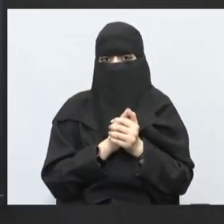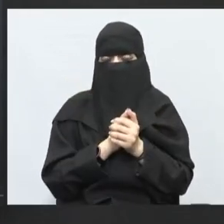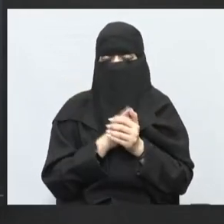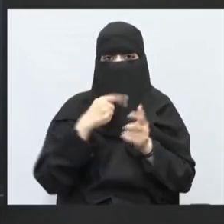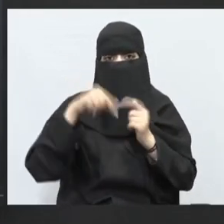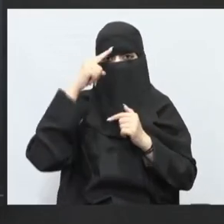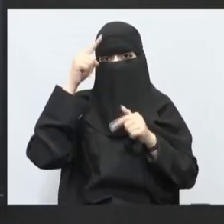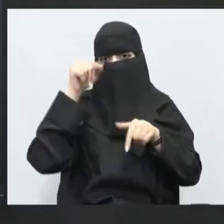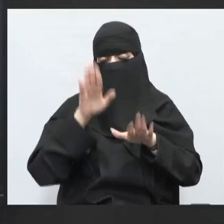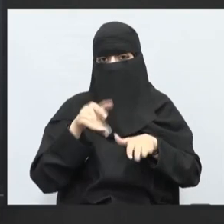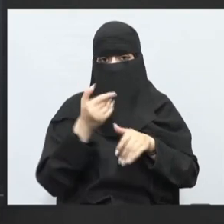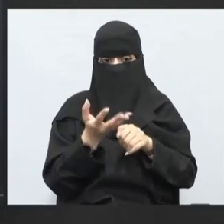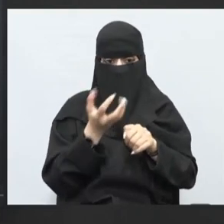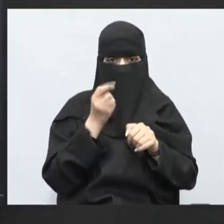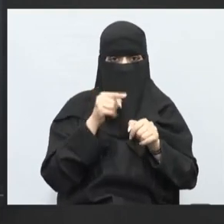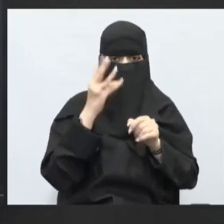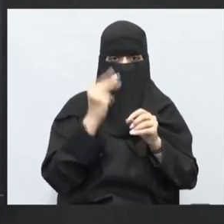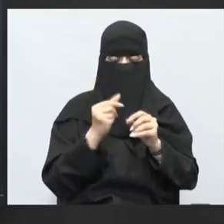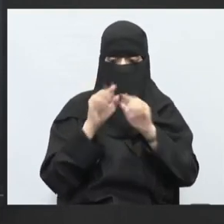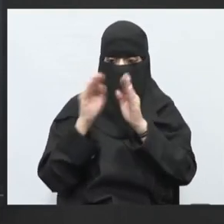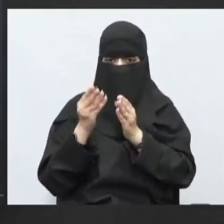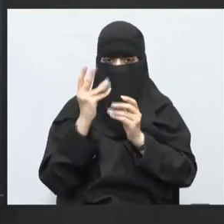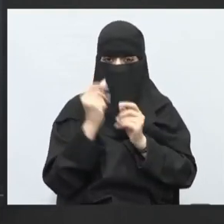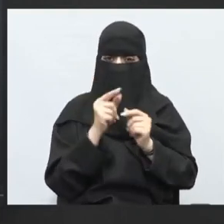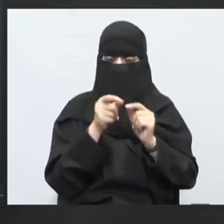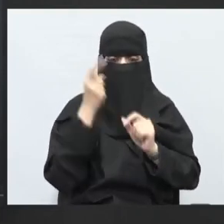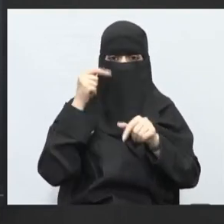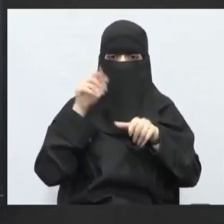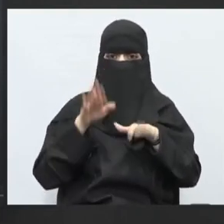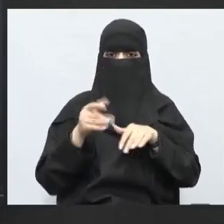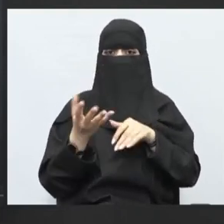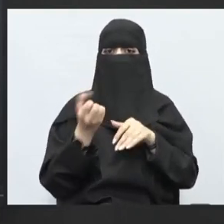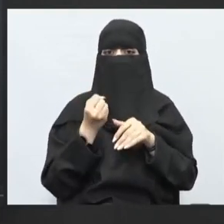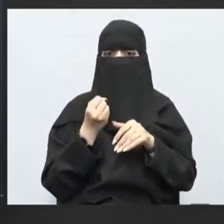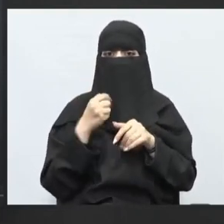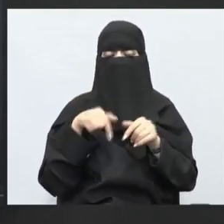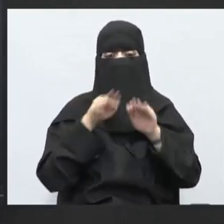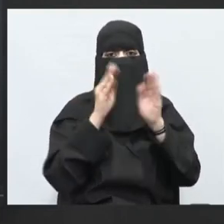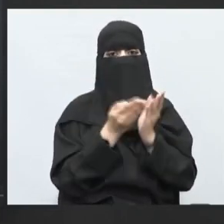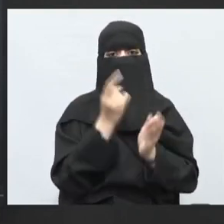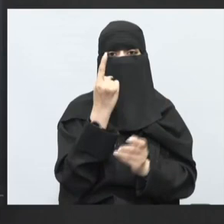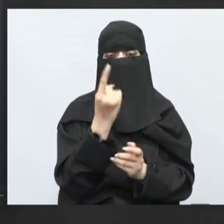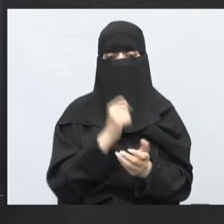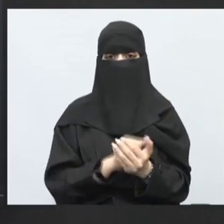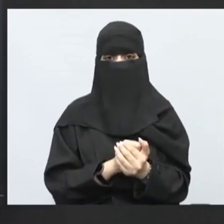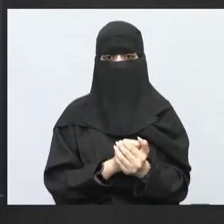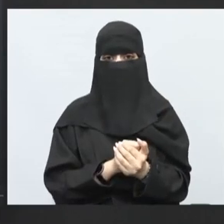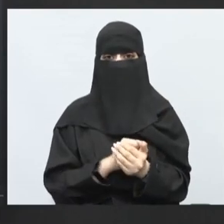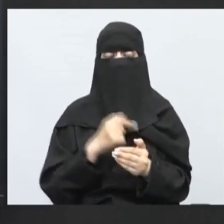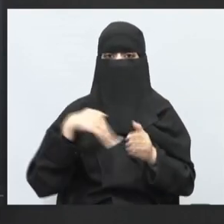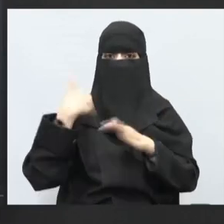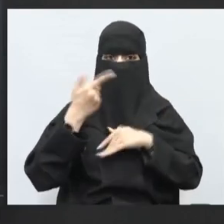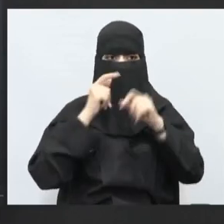مفترض أحد المعطيات تكون على هذه القفص موجودة لكي أخذها منك أو تبقى قفص واحد وإن شاء الله